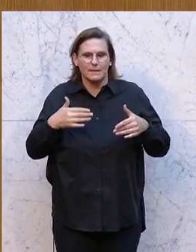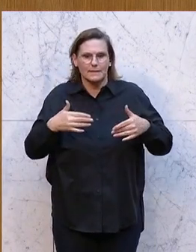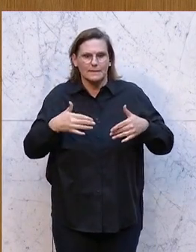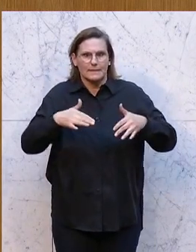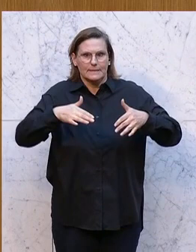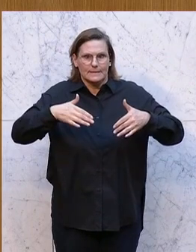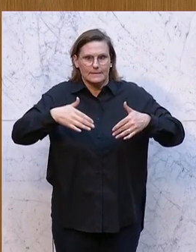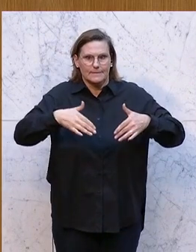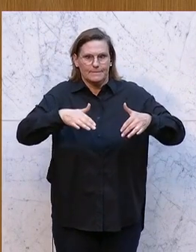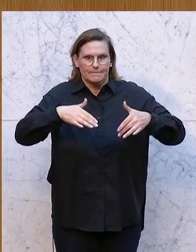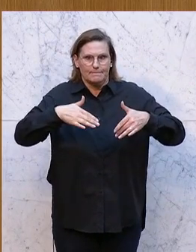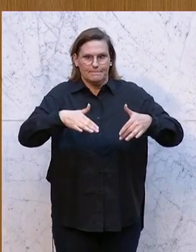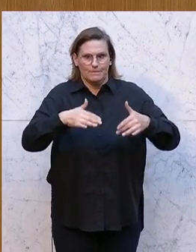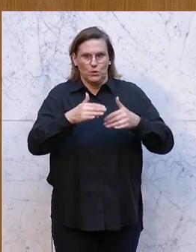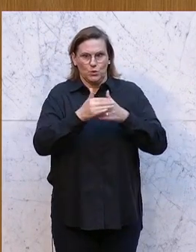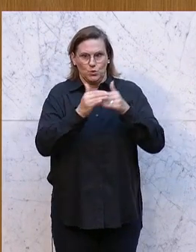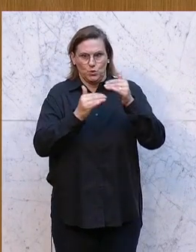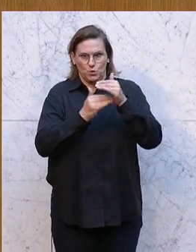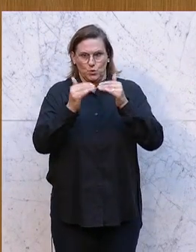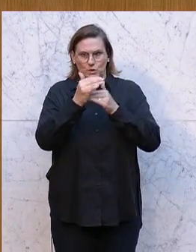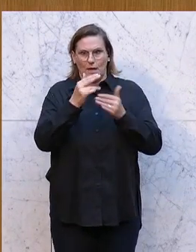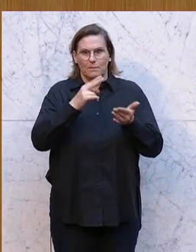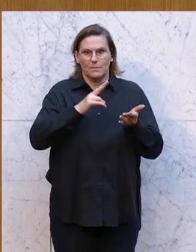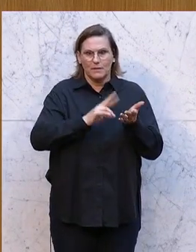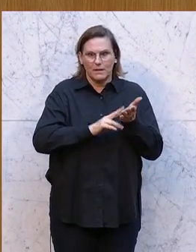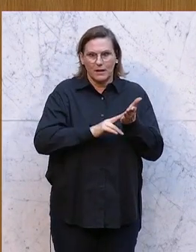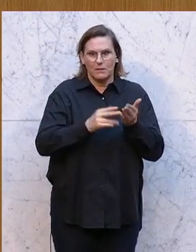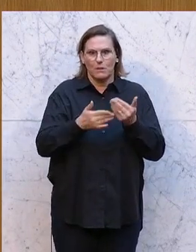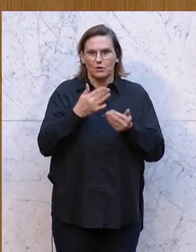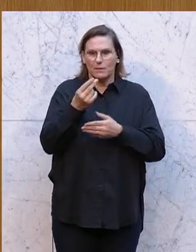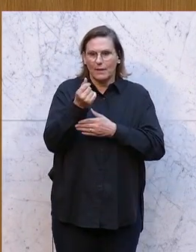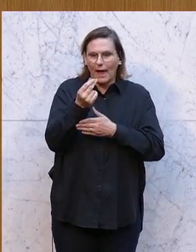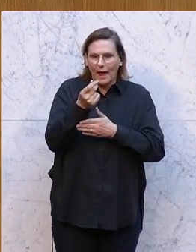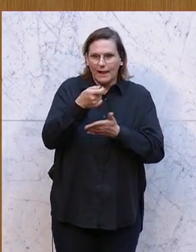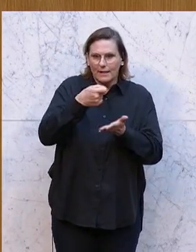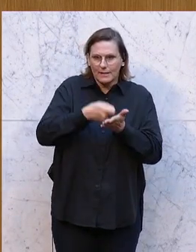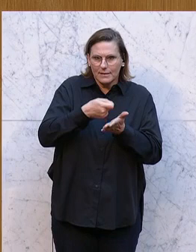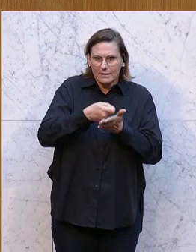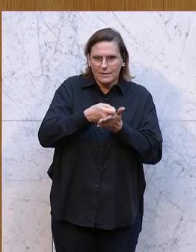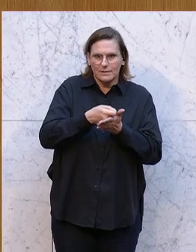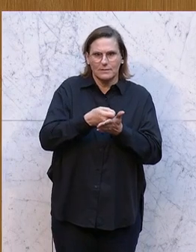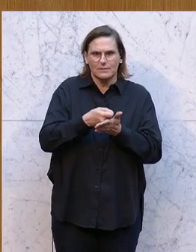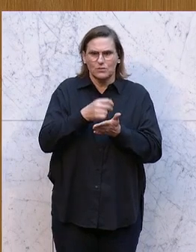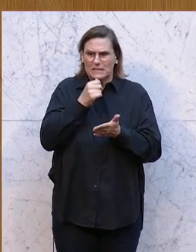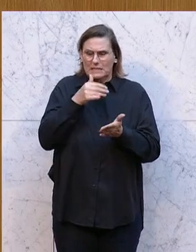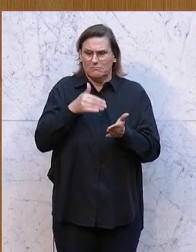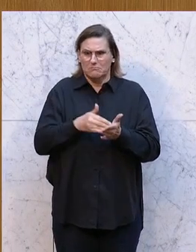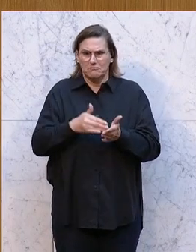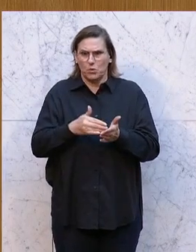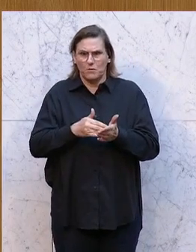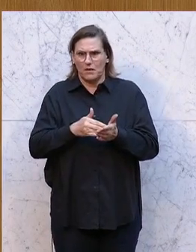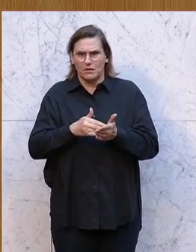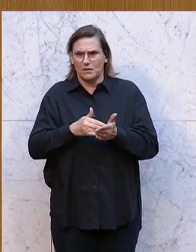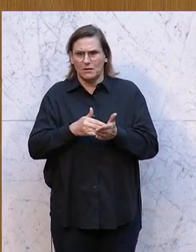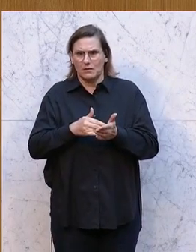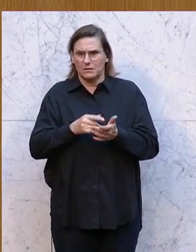und das lehnen wir eben ab. Wir haben es beim Bargeld, wir es bei vielen anderen Dingen, das ist nicht notwendig. Und Sie gehen da einen